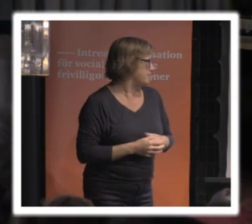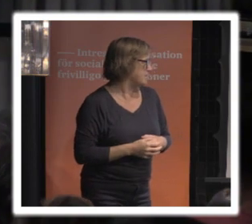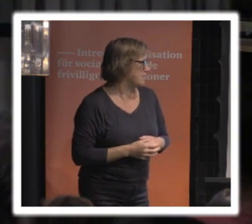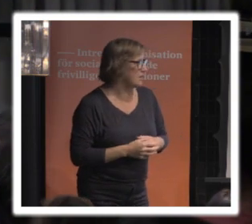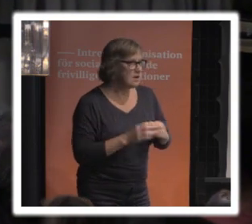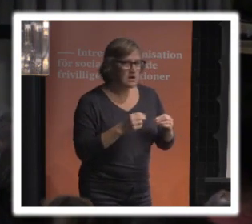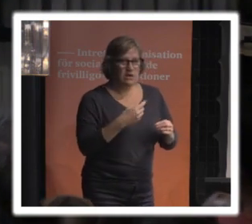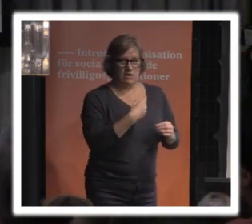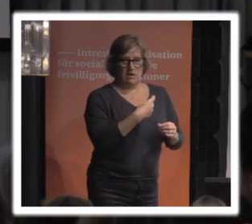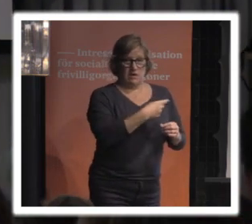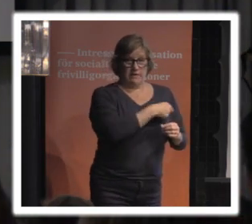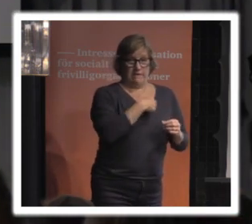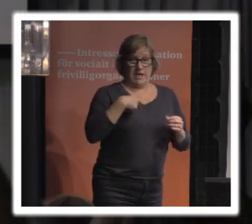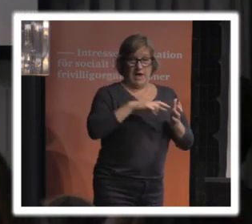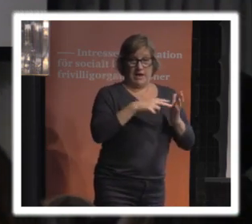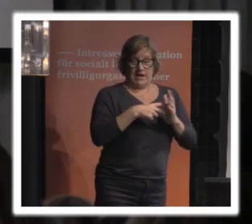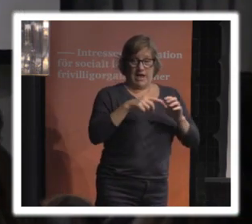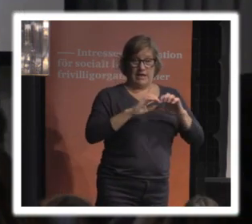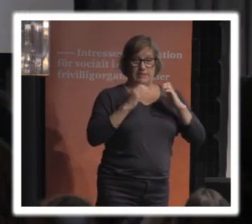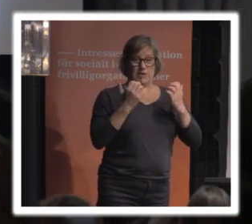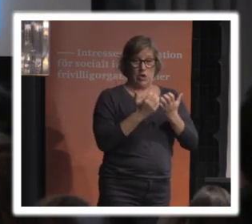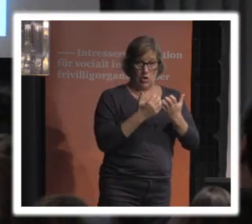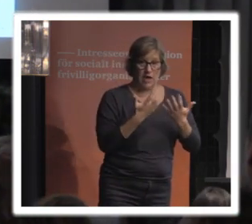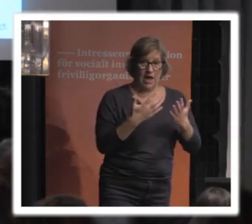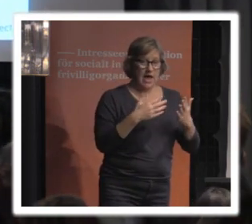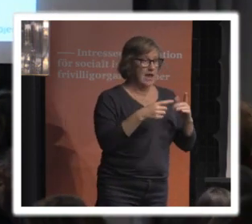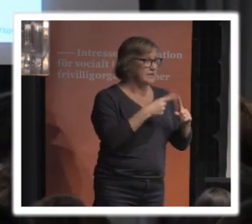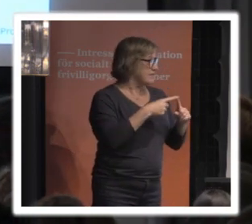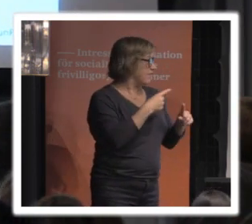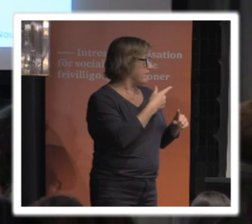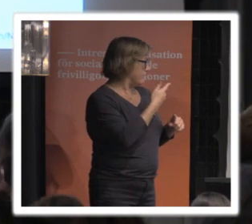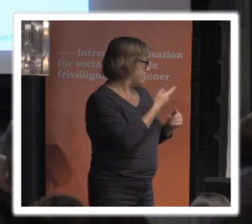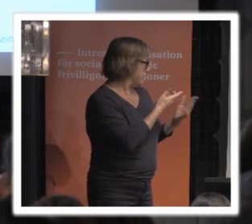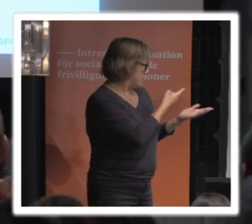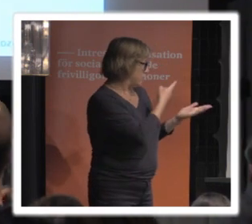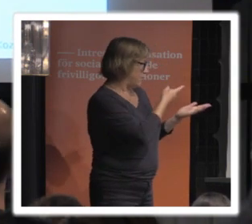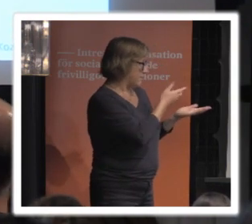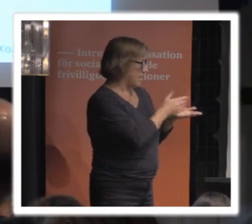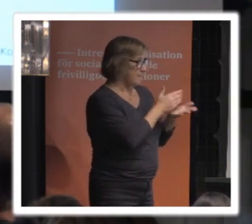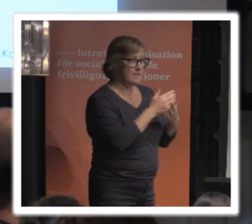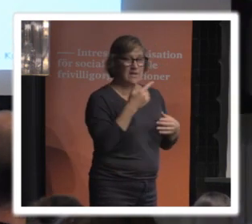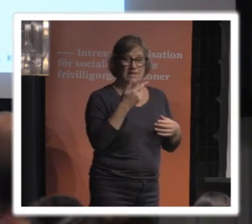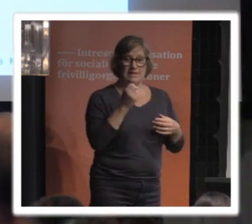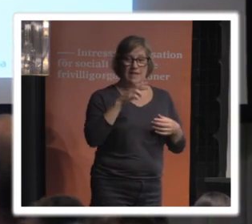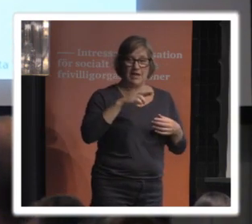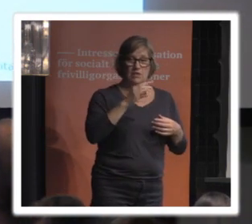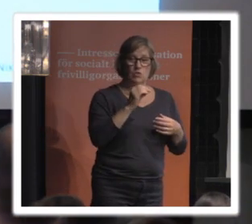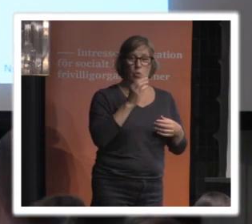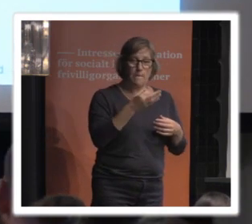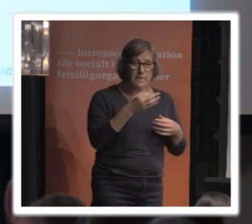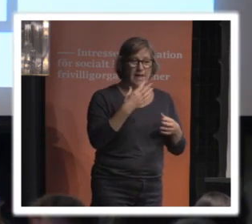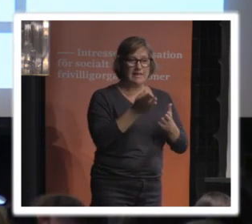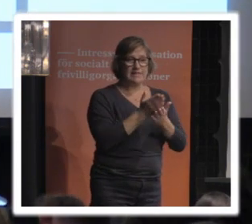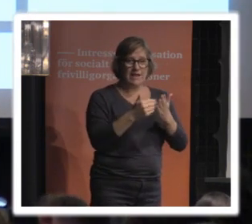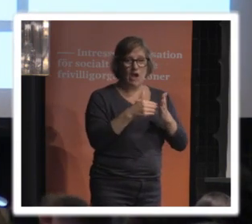Vi arrangerar det här seminariet egentligen på initiativ av Texup. Du kan väl berätta lite mer? Ja, Texup är alltså en del